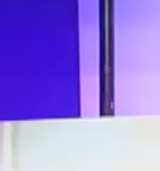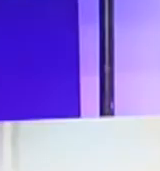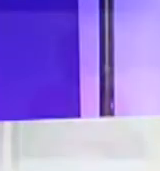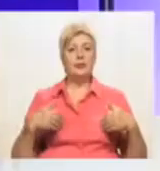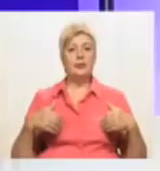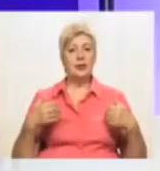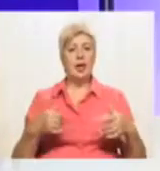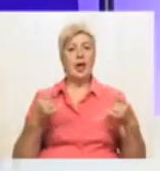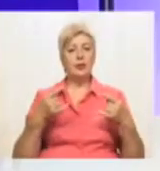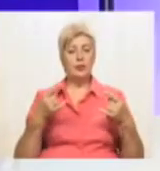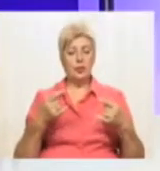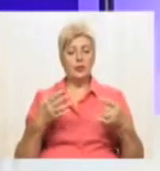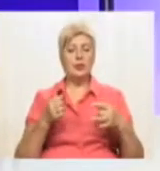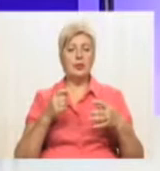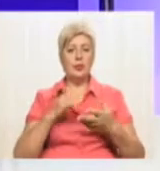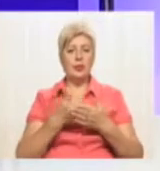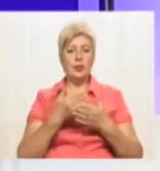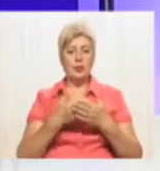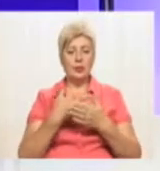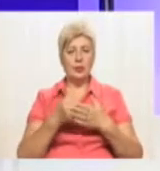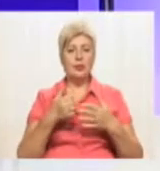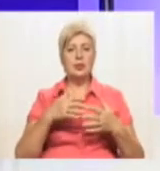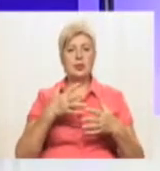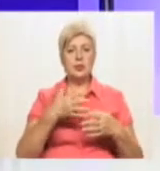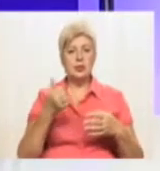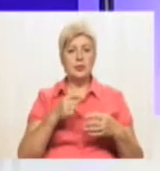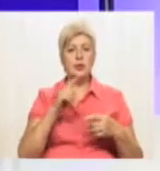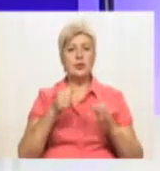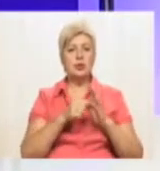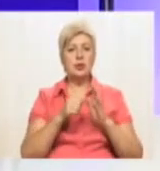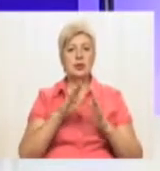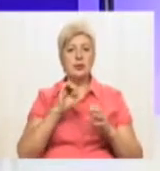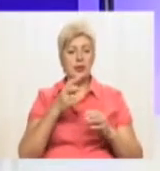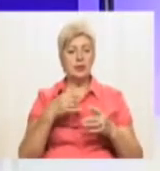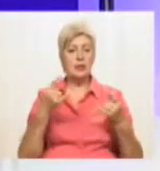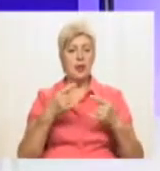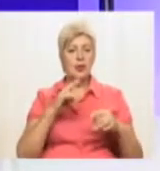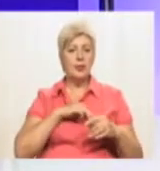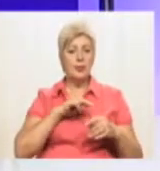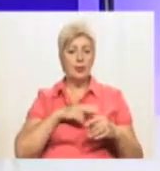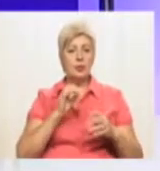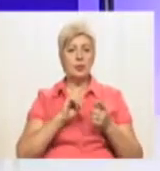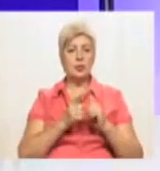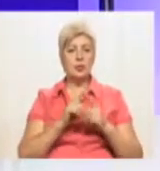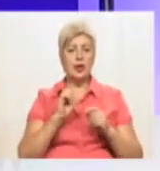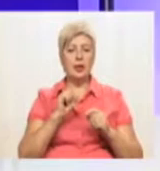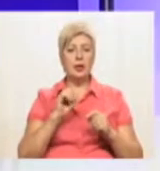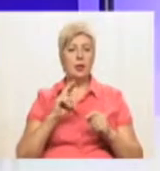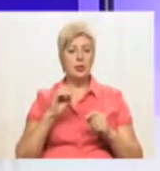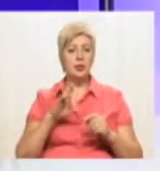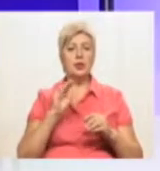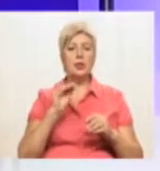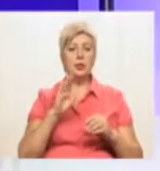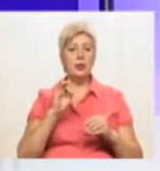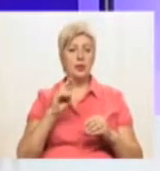Вітаю в ефірі підсумковий випуск новин Суспільного мовника Дніпра за 6 вересня. В студії працюють серед перекладачка Ганна Костюкова та Юлія